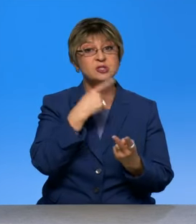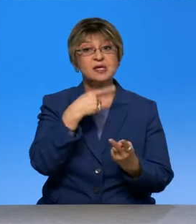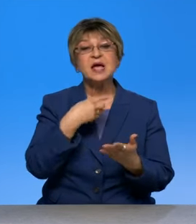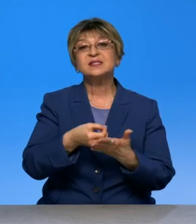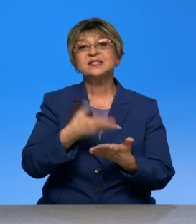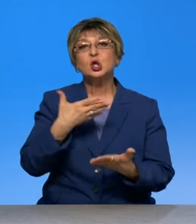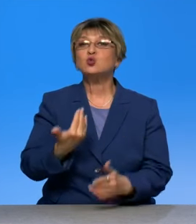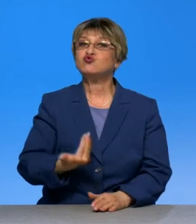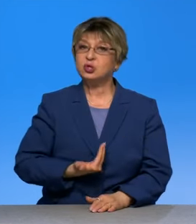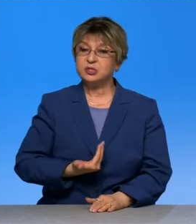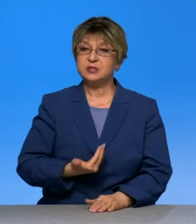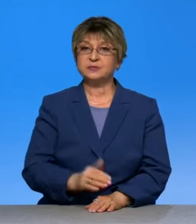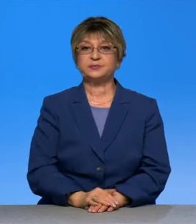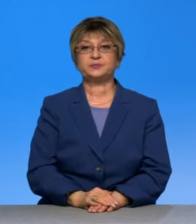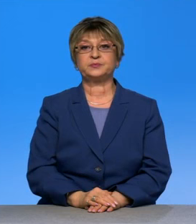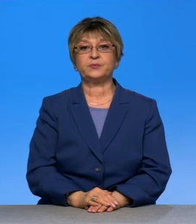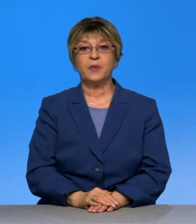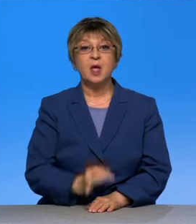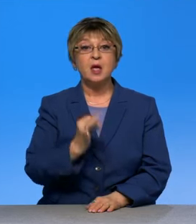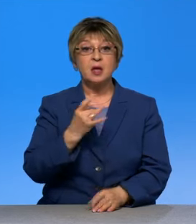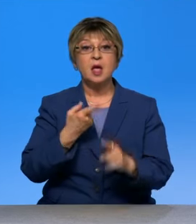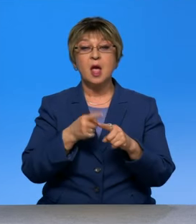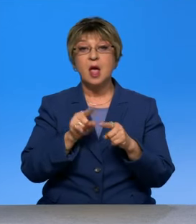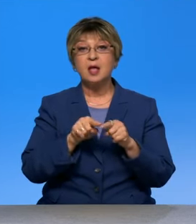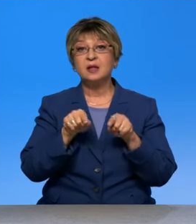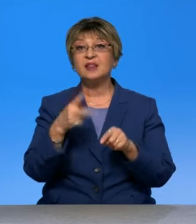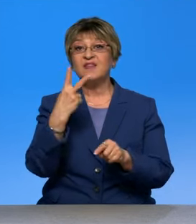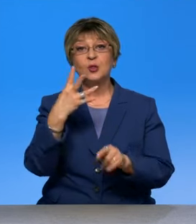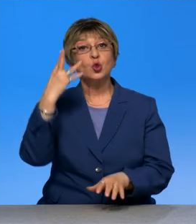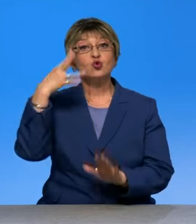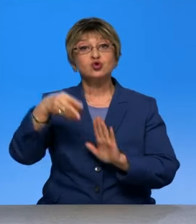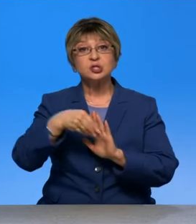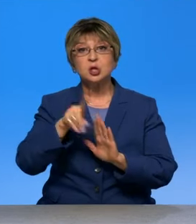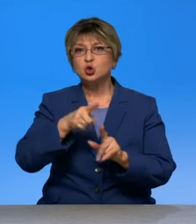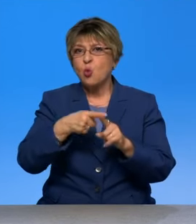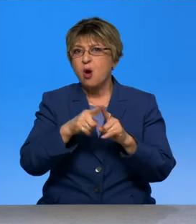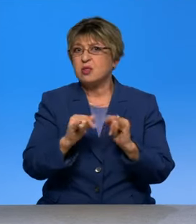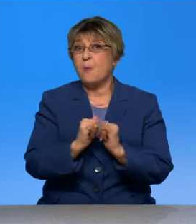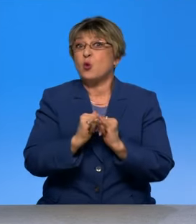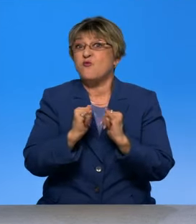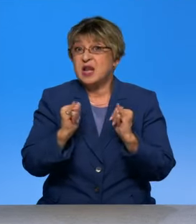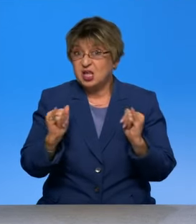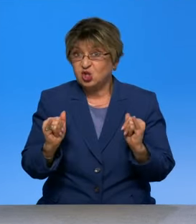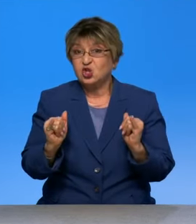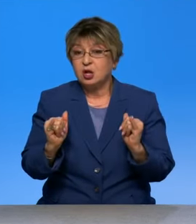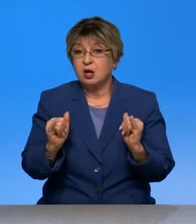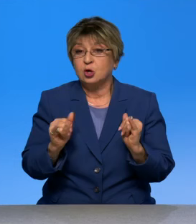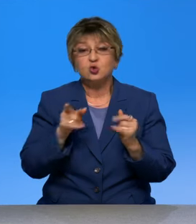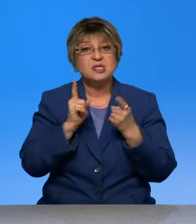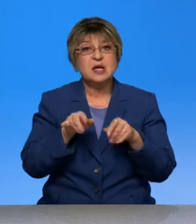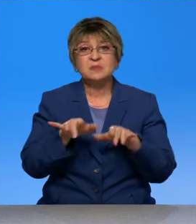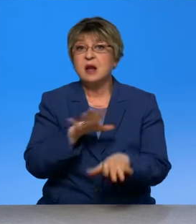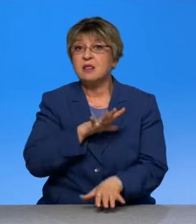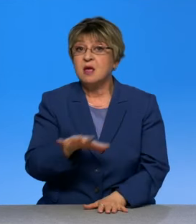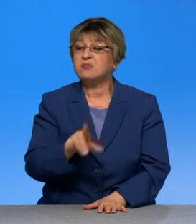жизнь. И как раз вот это то, две точки, что это надутое, надутое, все это на самом деле не так,